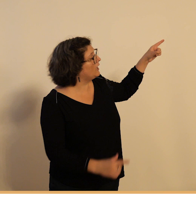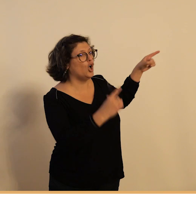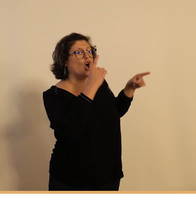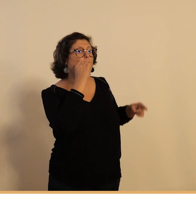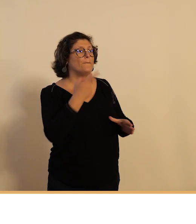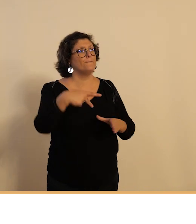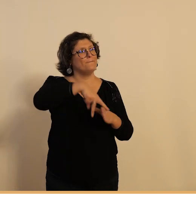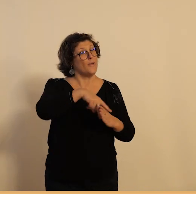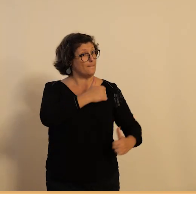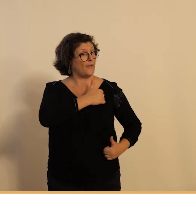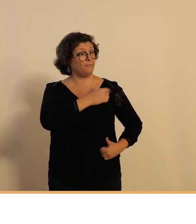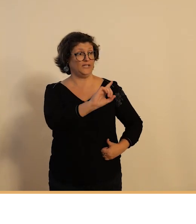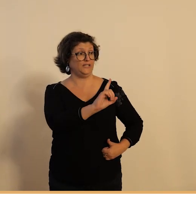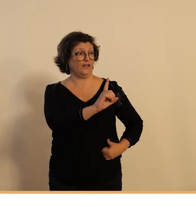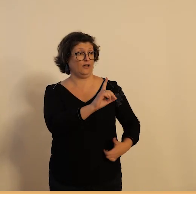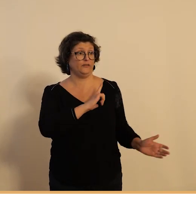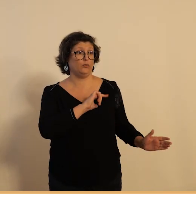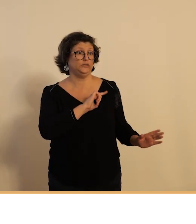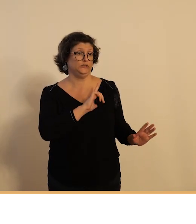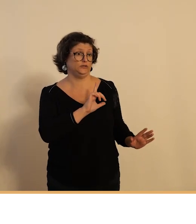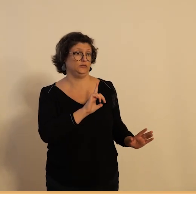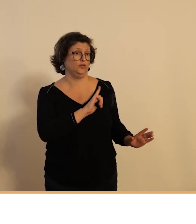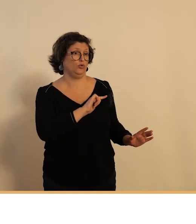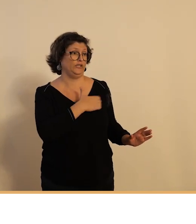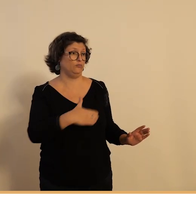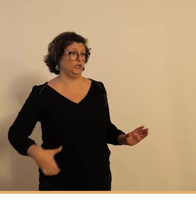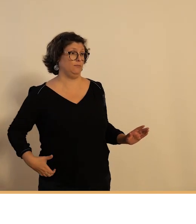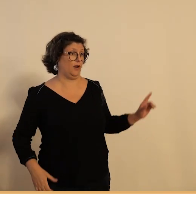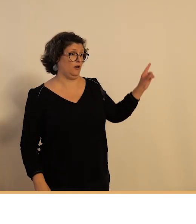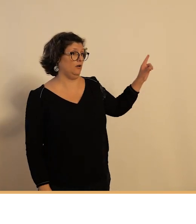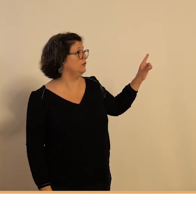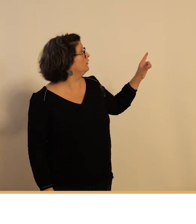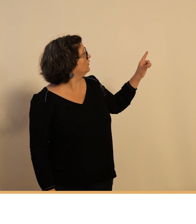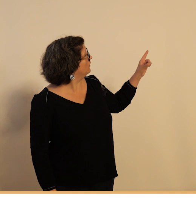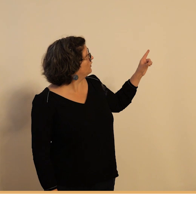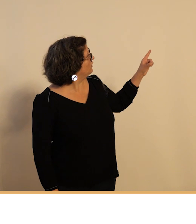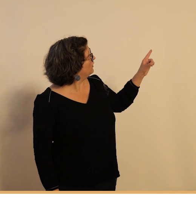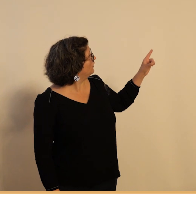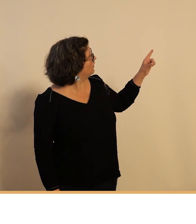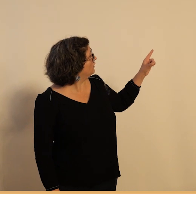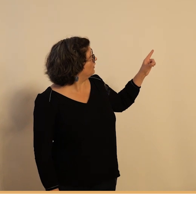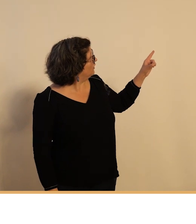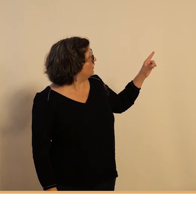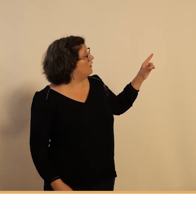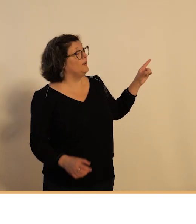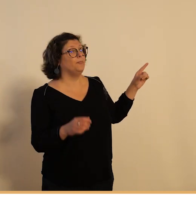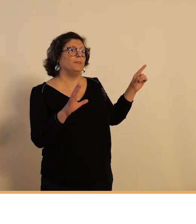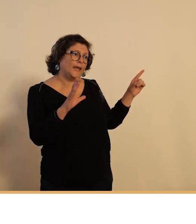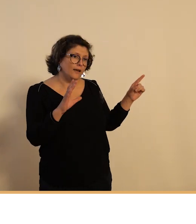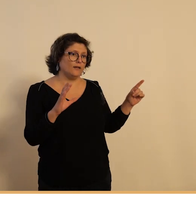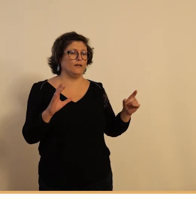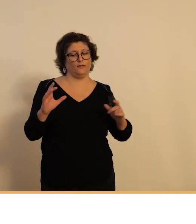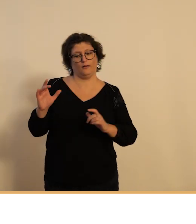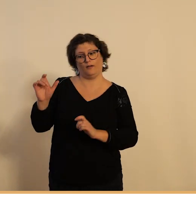ça n'est pas un militaire c'est vraiment un agent municipal mais là qu'est-ce que il accompagne en quelque sorte c